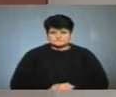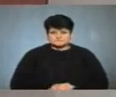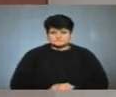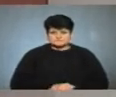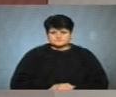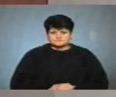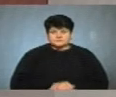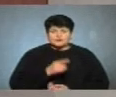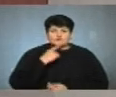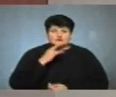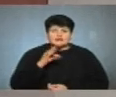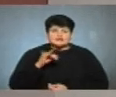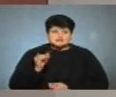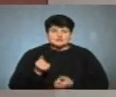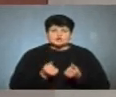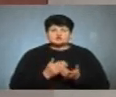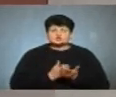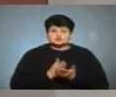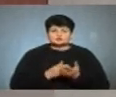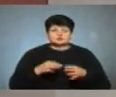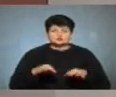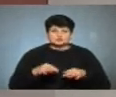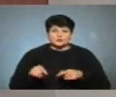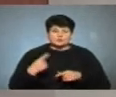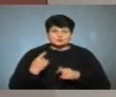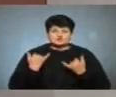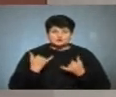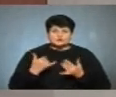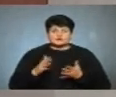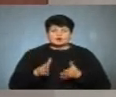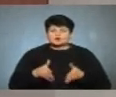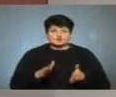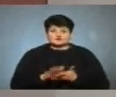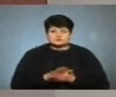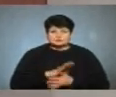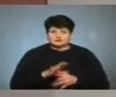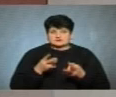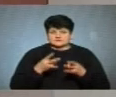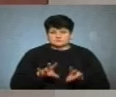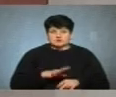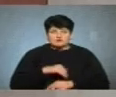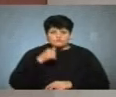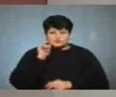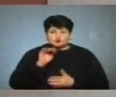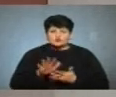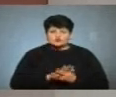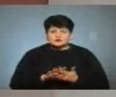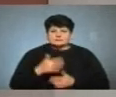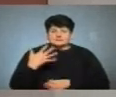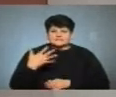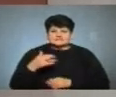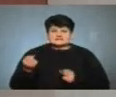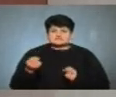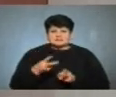За словами речниці Служби автодоріг області Юлії Лебедюк, сьогодні дороги не чистили, бо, каже, не було потреби, а вчора їх розчищали 50